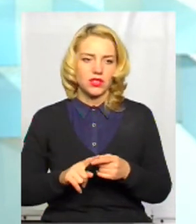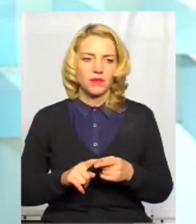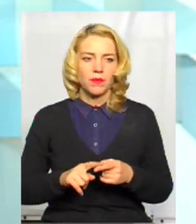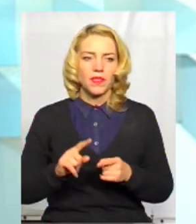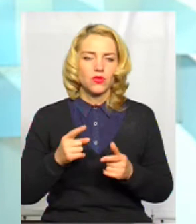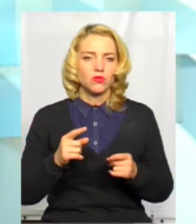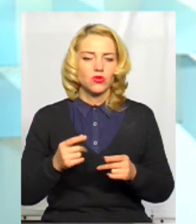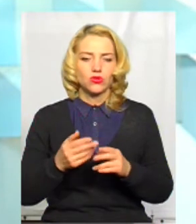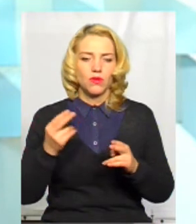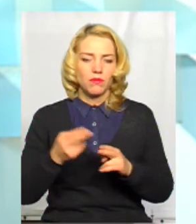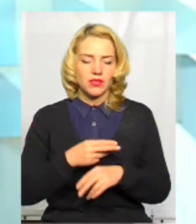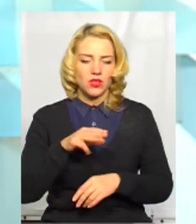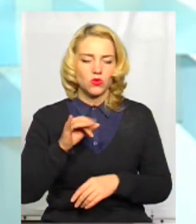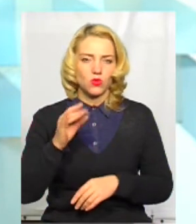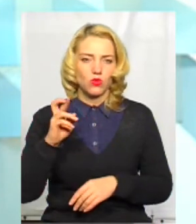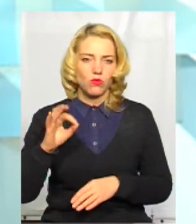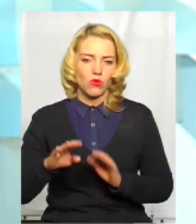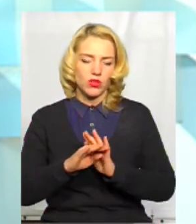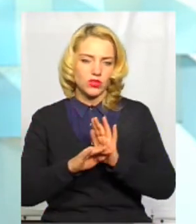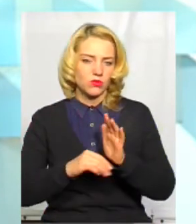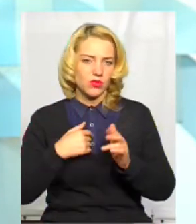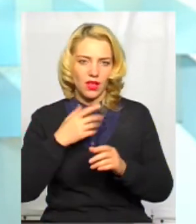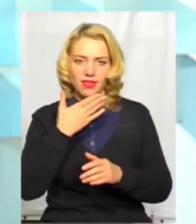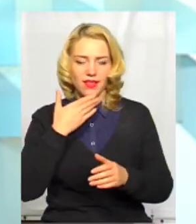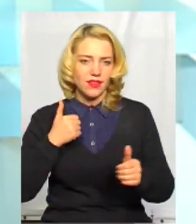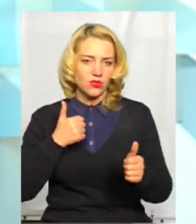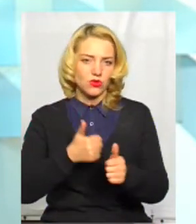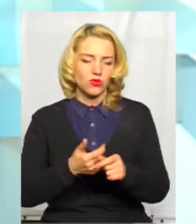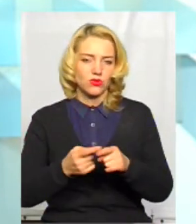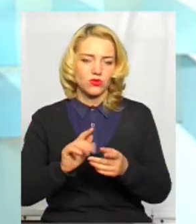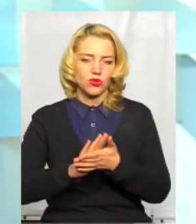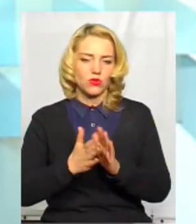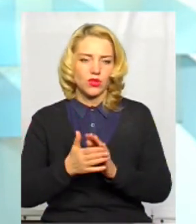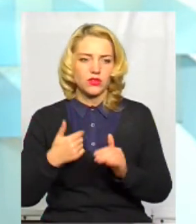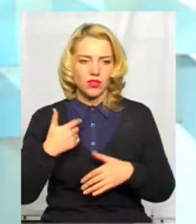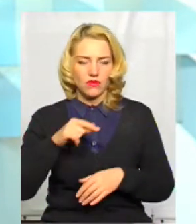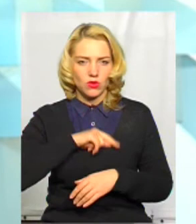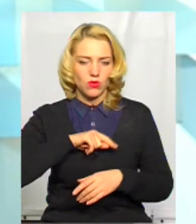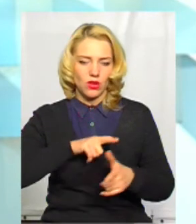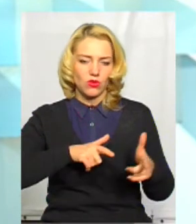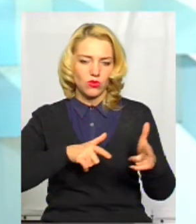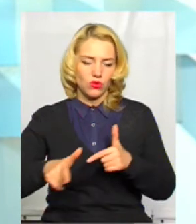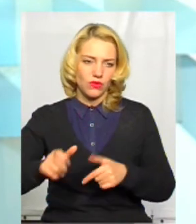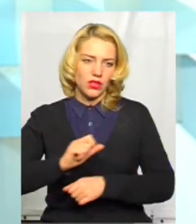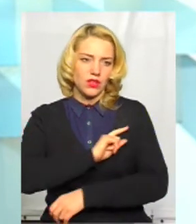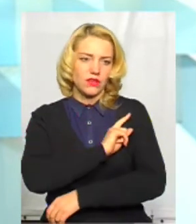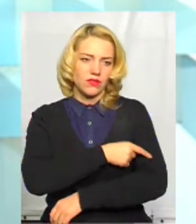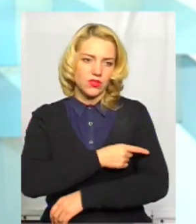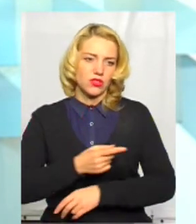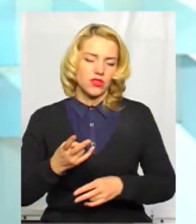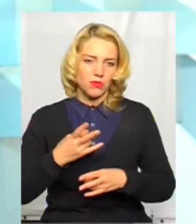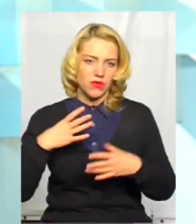не наздавжену ту ситуацію, яка є на сьогодні. Розумію, що буде важко, але я вже до цього морально готовий, думаю, фізично маю також